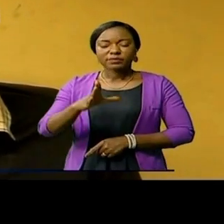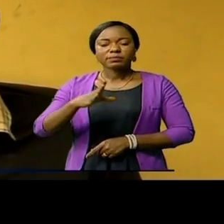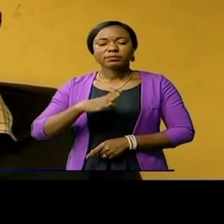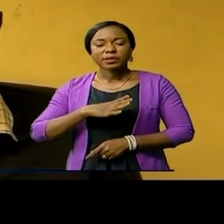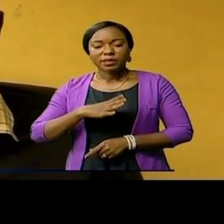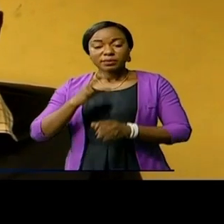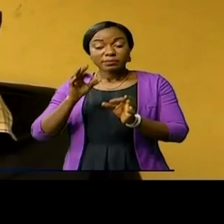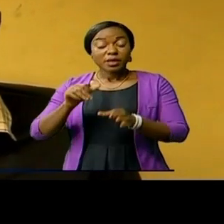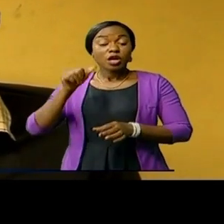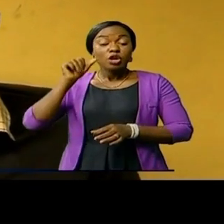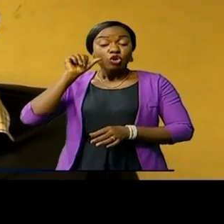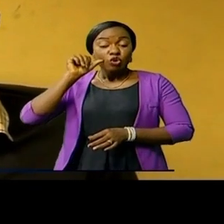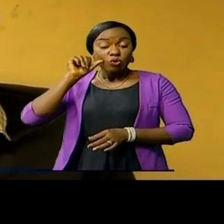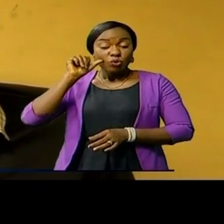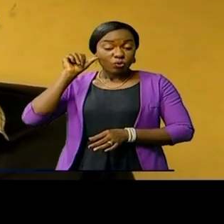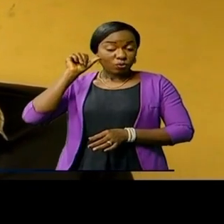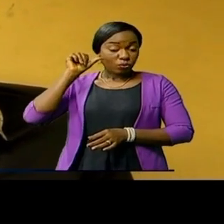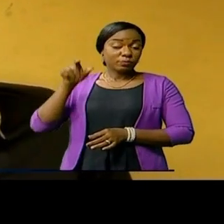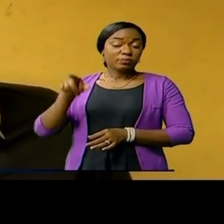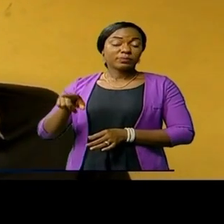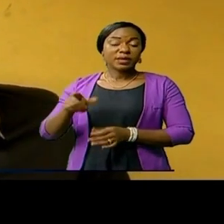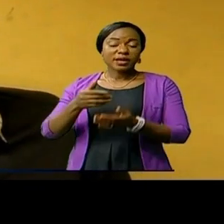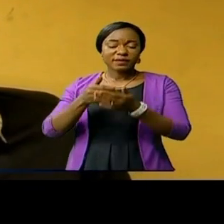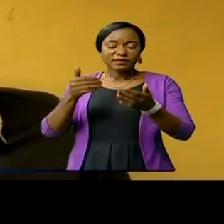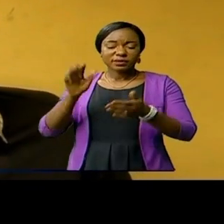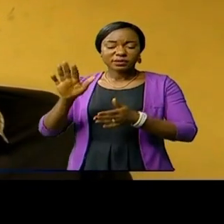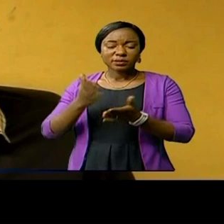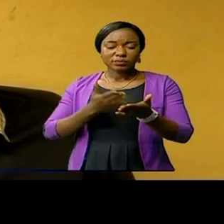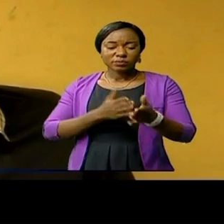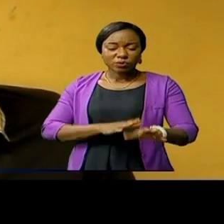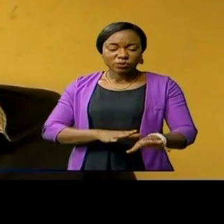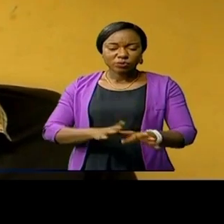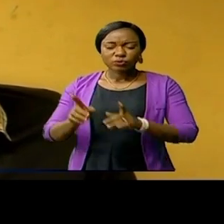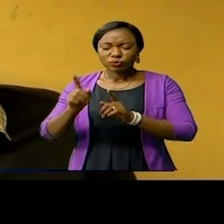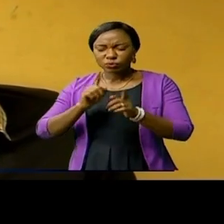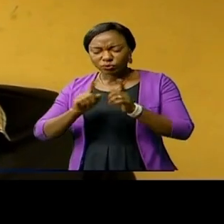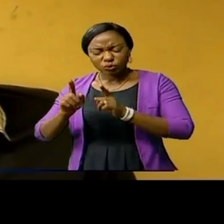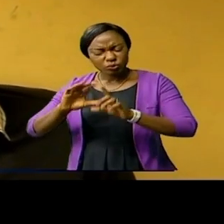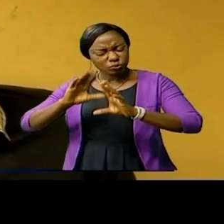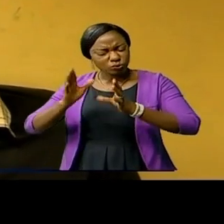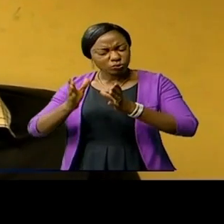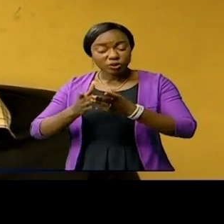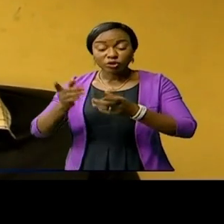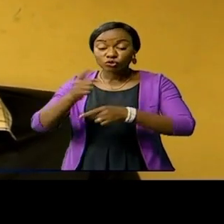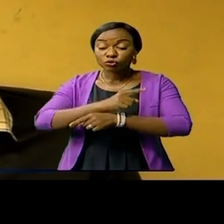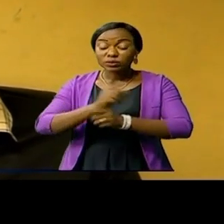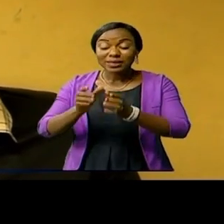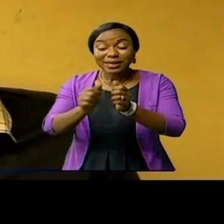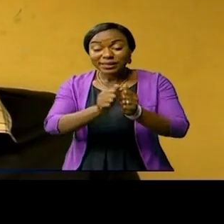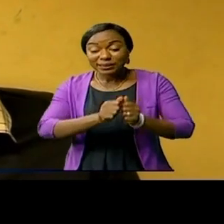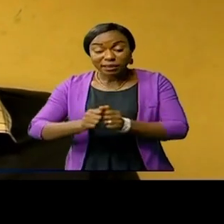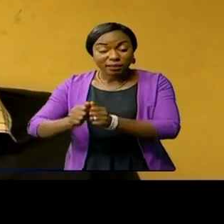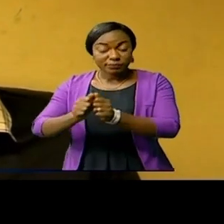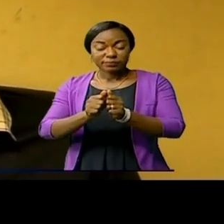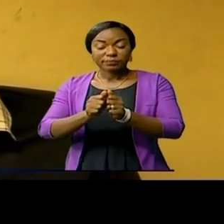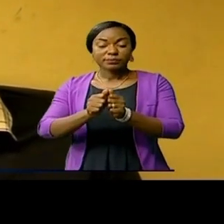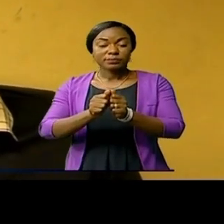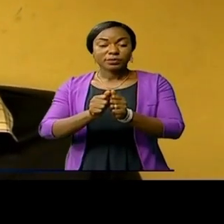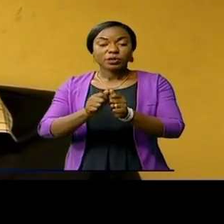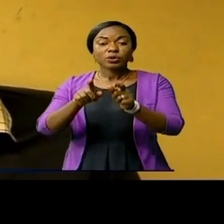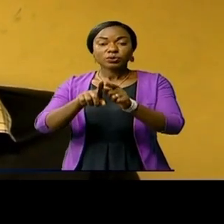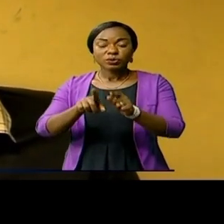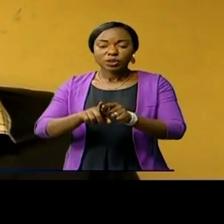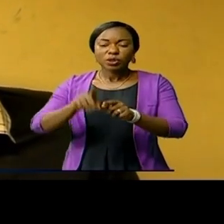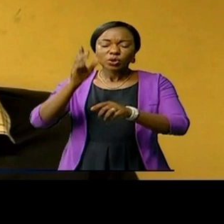tard, hier, avant sa mort, on a passé pratiquement toute la journée ensemble. Il a assisté à la